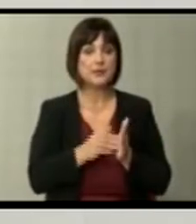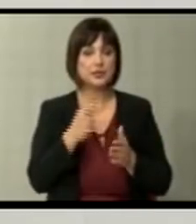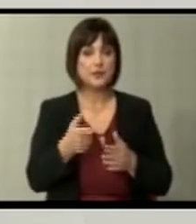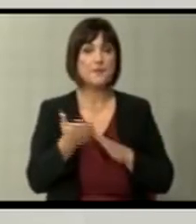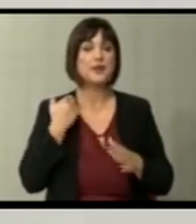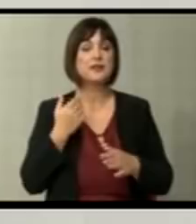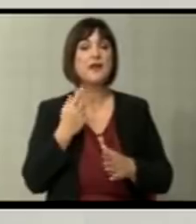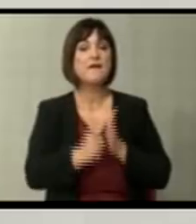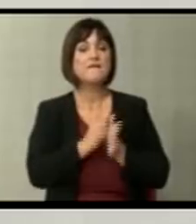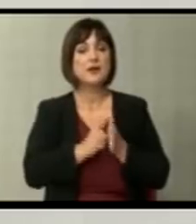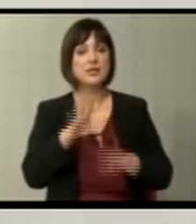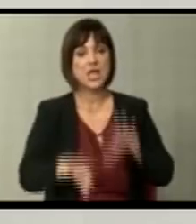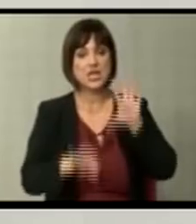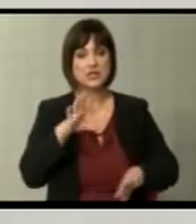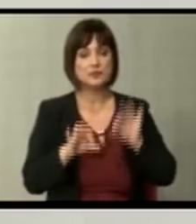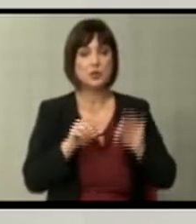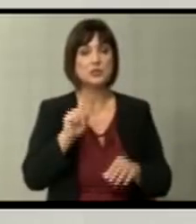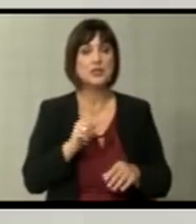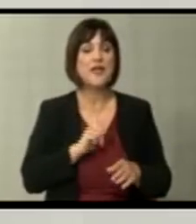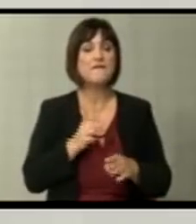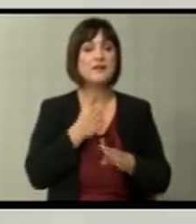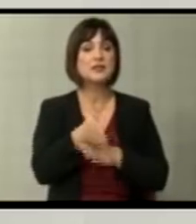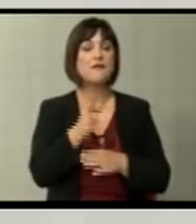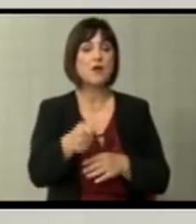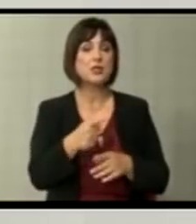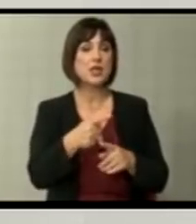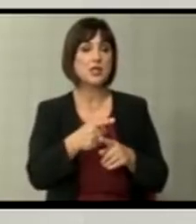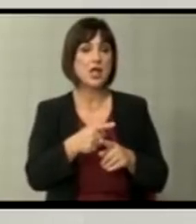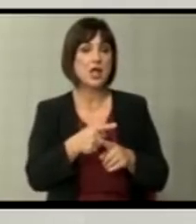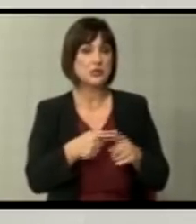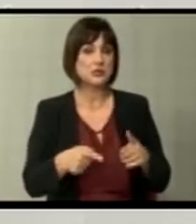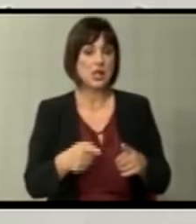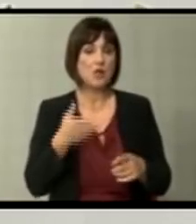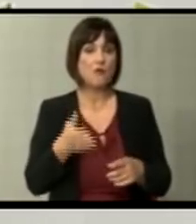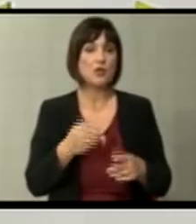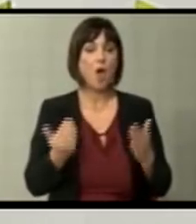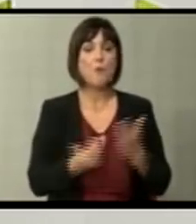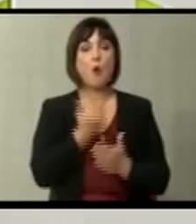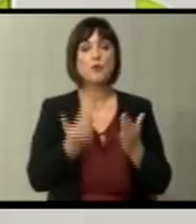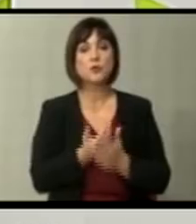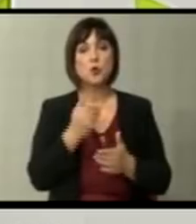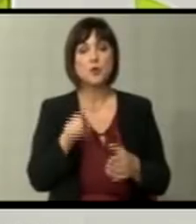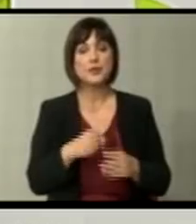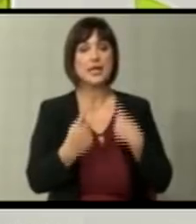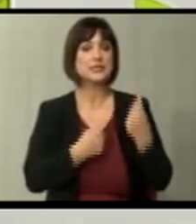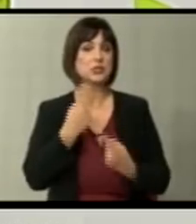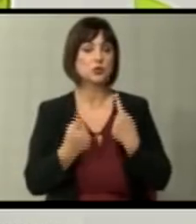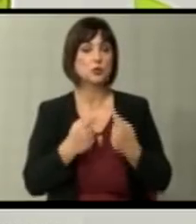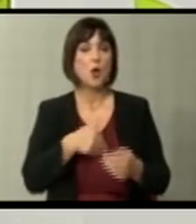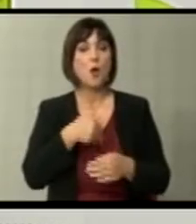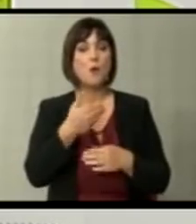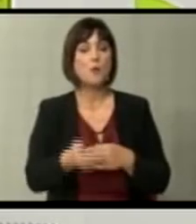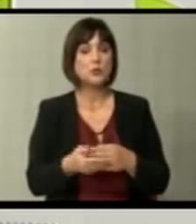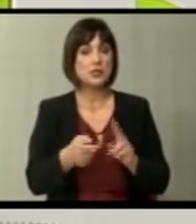предвремен избори за да не влеземе во еден цикус на повтурање на ситуацијата после